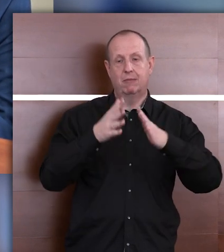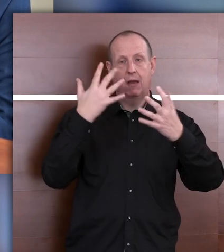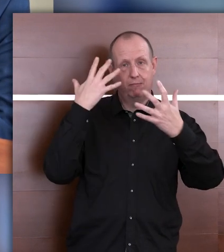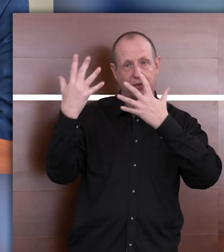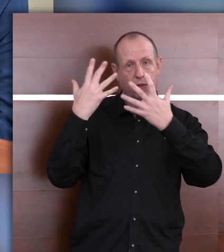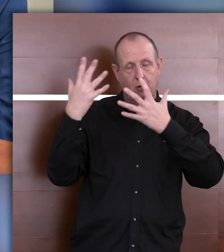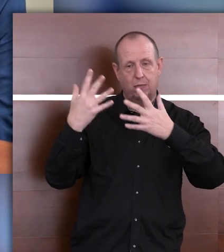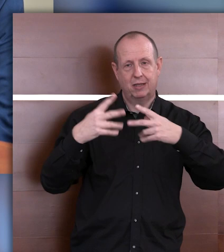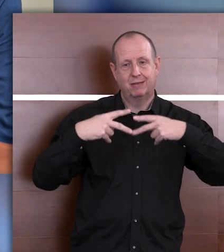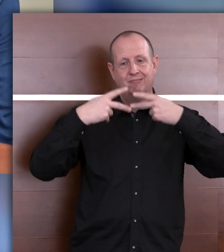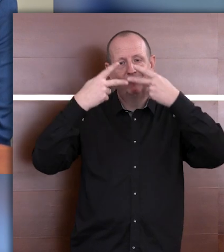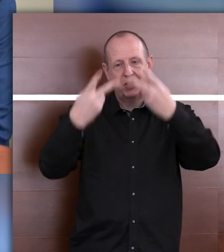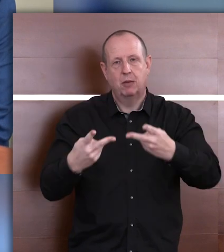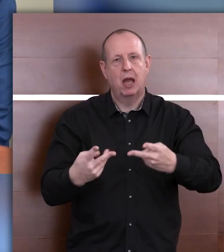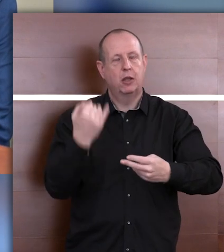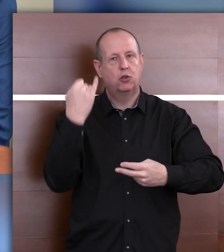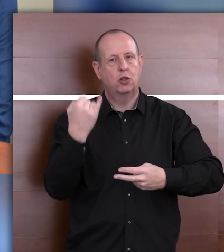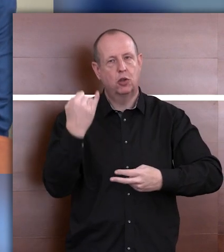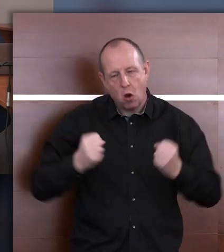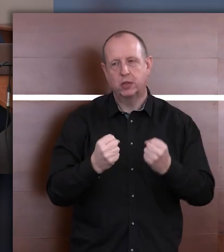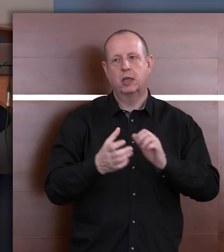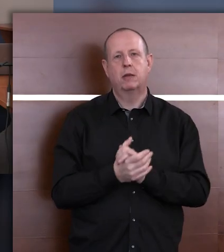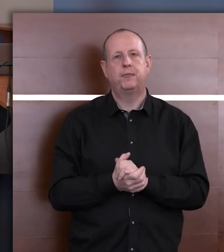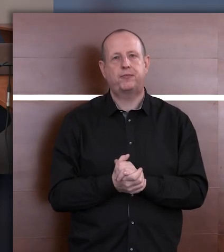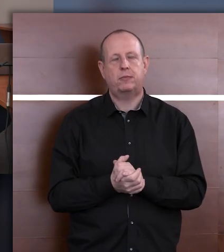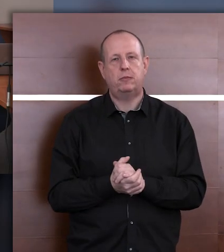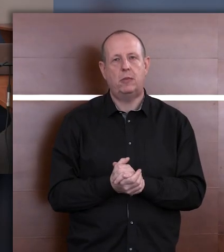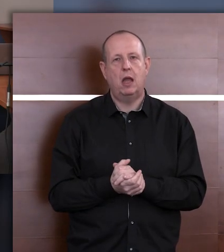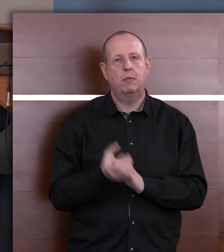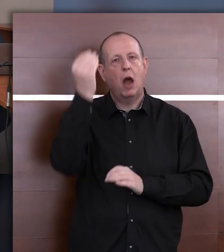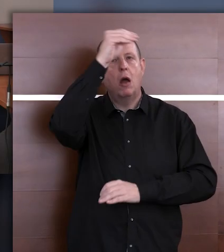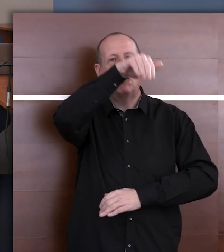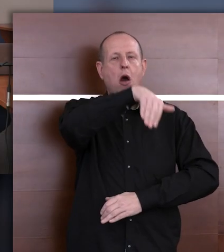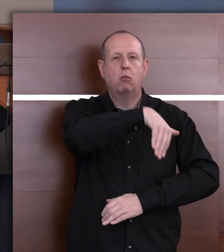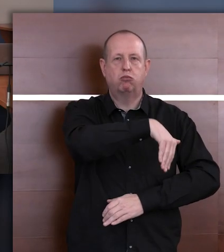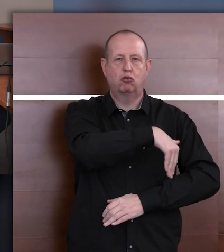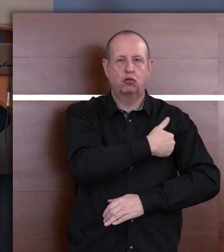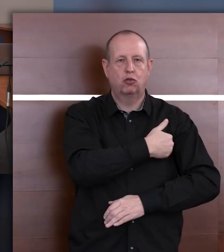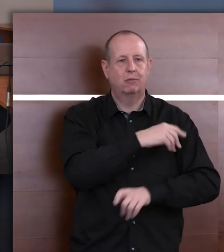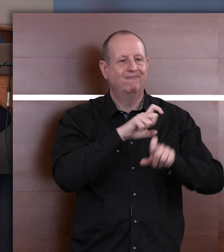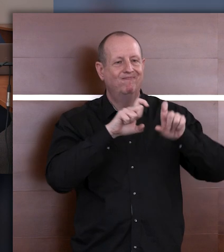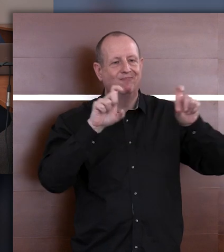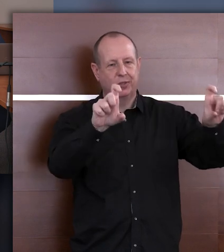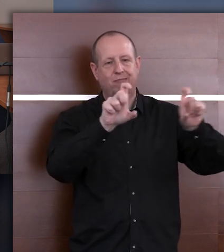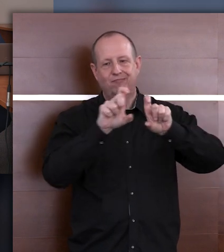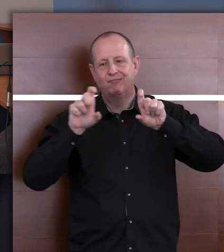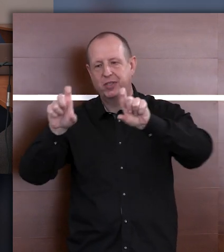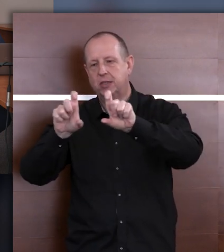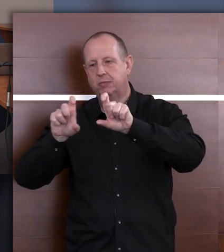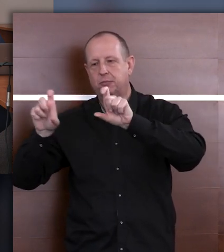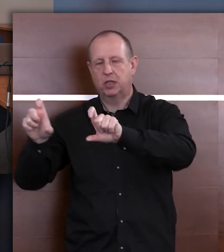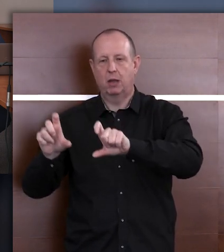zapoznać się z nimi, żeby w ogóle móc dalej kontynuować naukę. Szkoły dobieraliśmy, to był dobór losowy. I powiem szczerze,